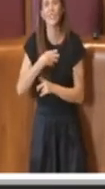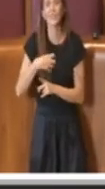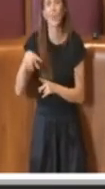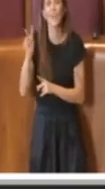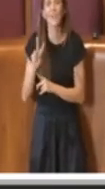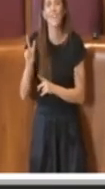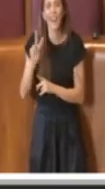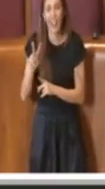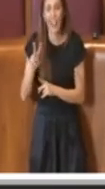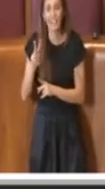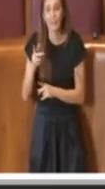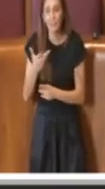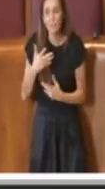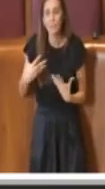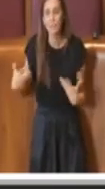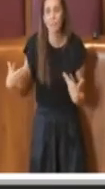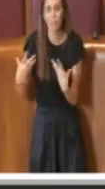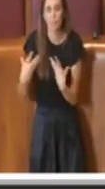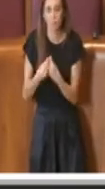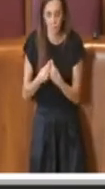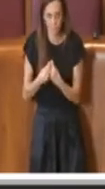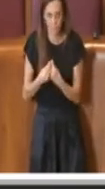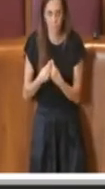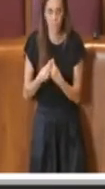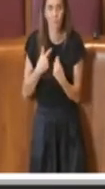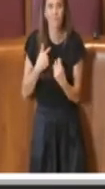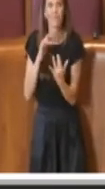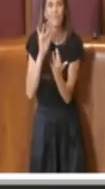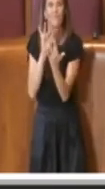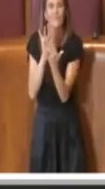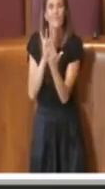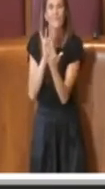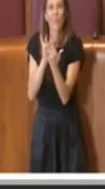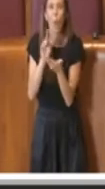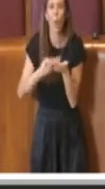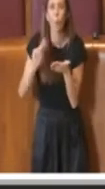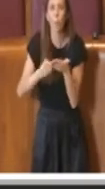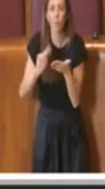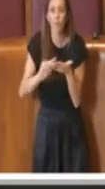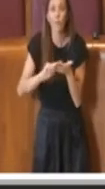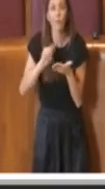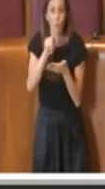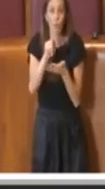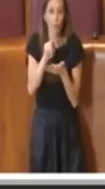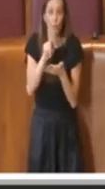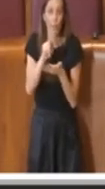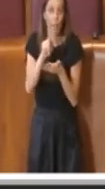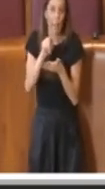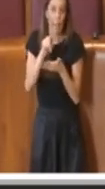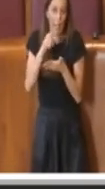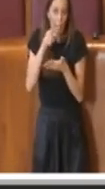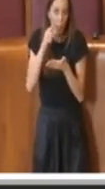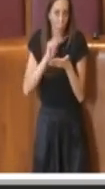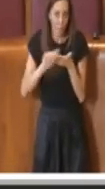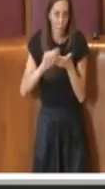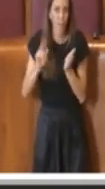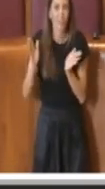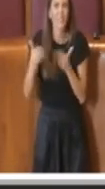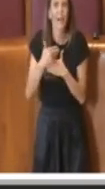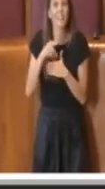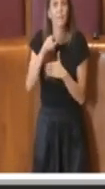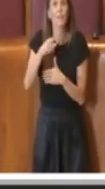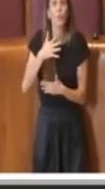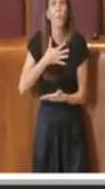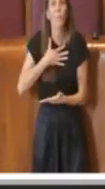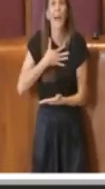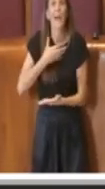abbiamo appunto contattato gli uffici ed effettivamente l'ufficio, il Dipartimento Patrimonio,